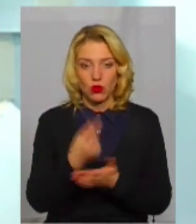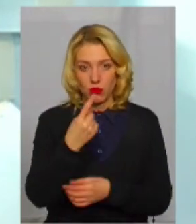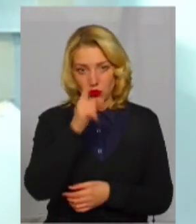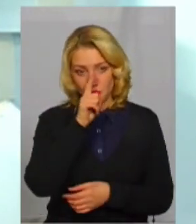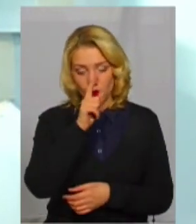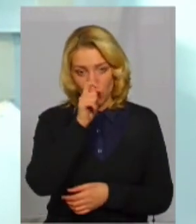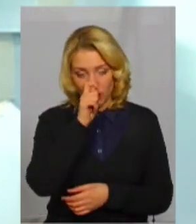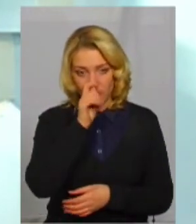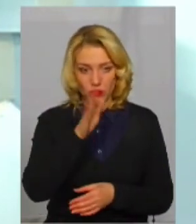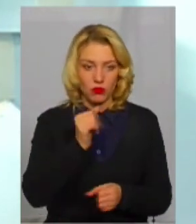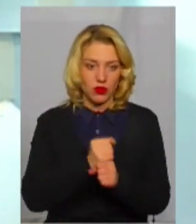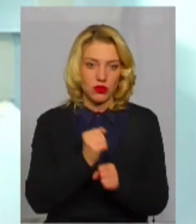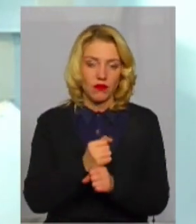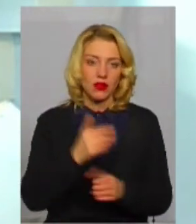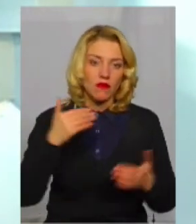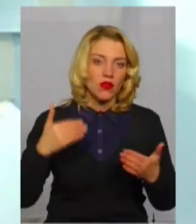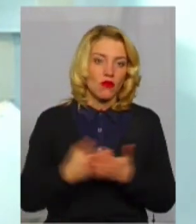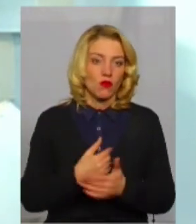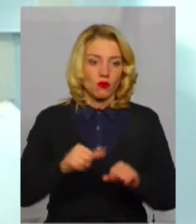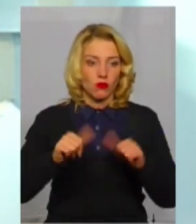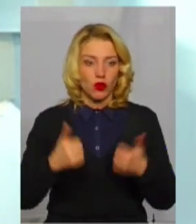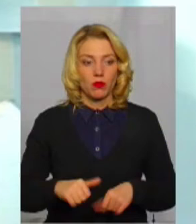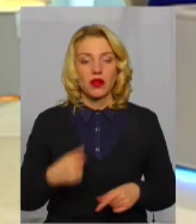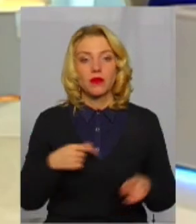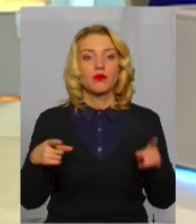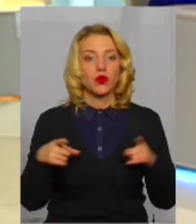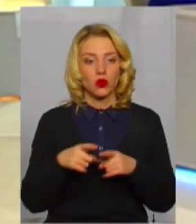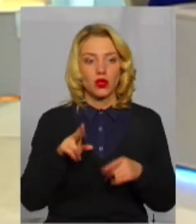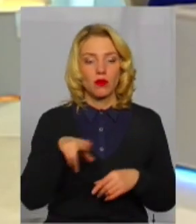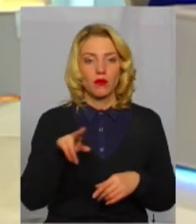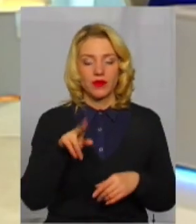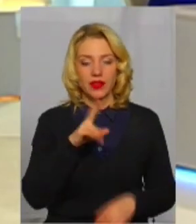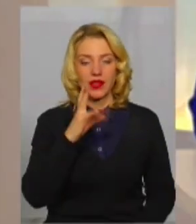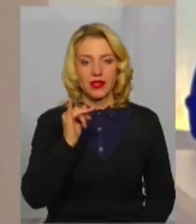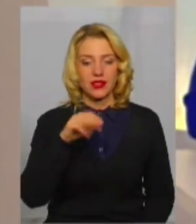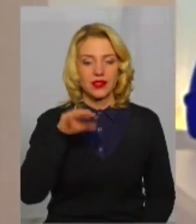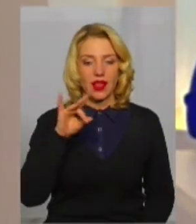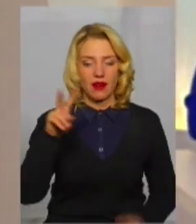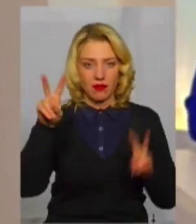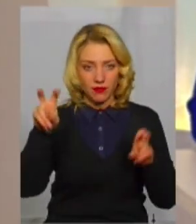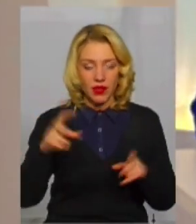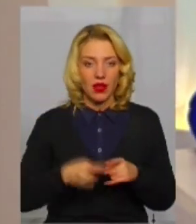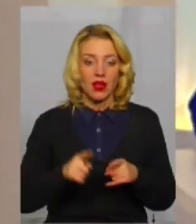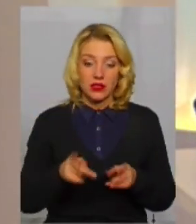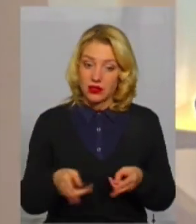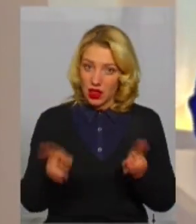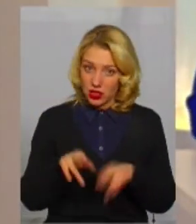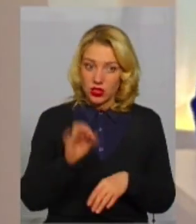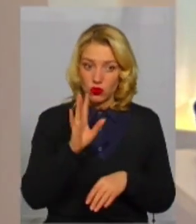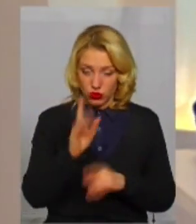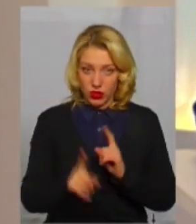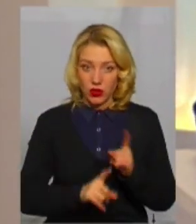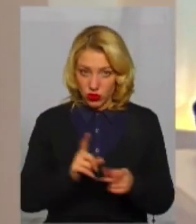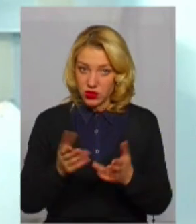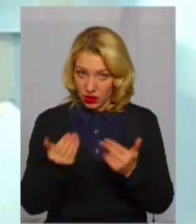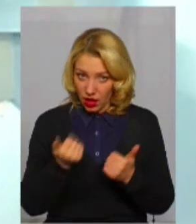ми будемо працювати в новому форматі. І дуже коротенько про Дністер, він залишається, але реорганізація буде,